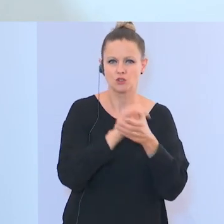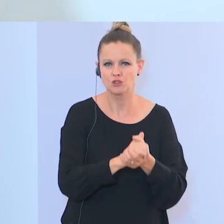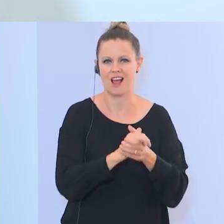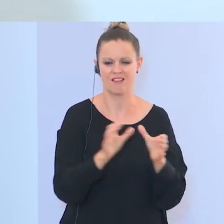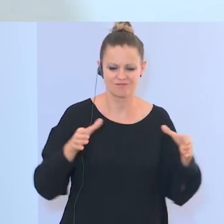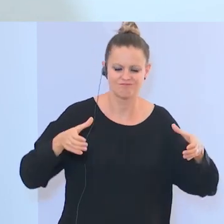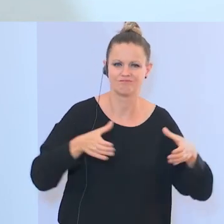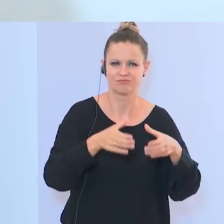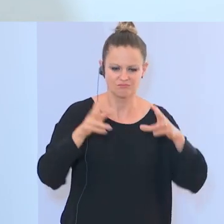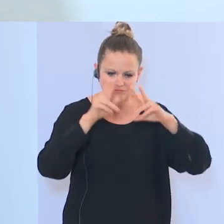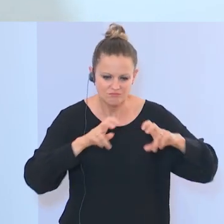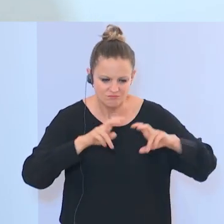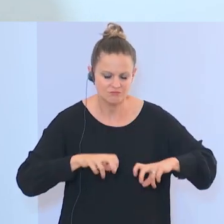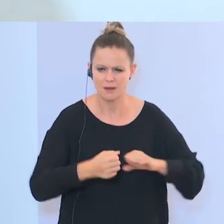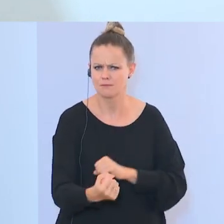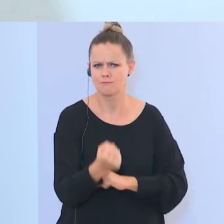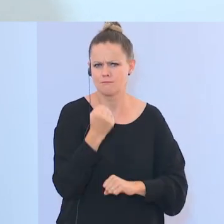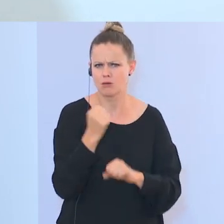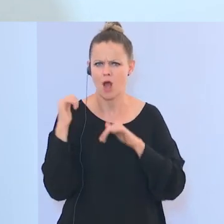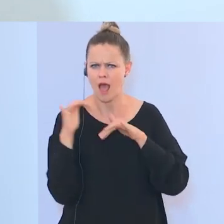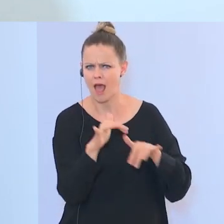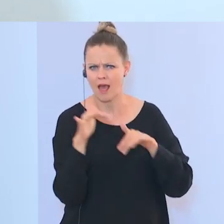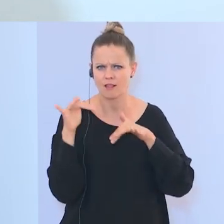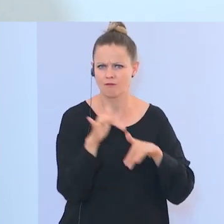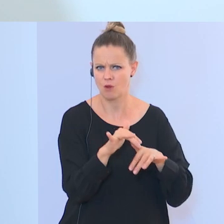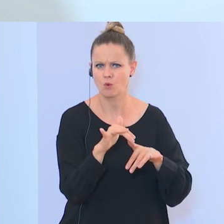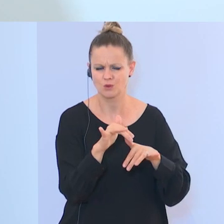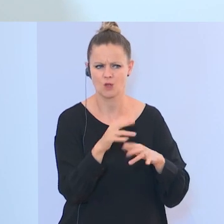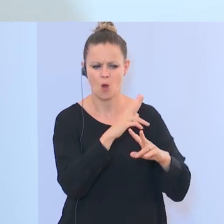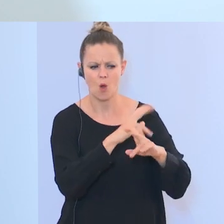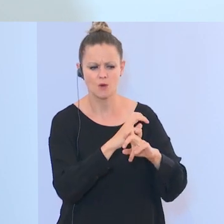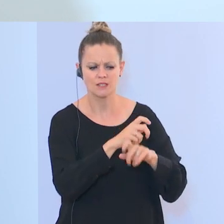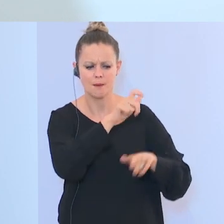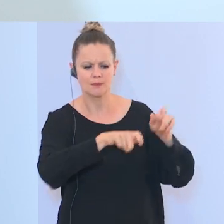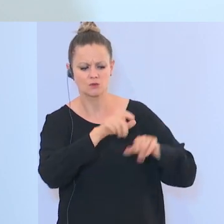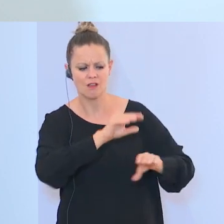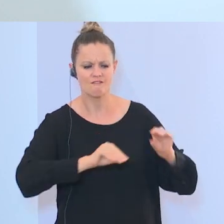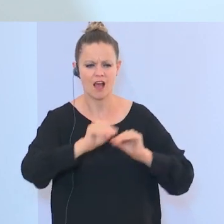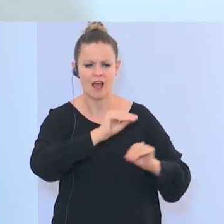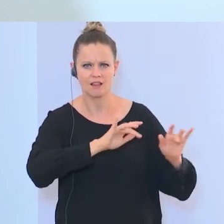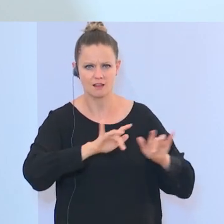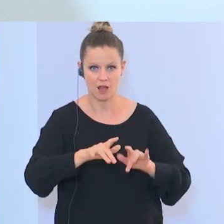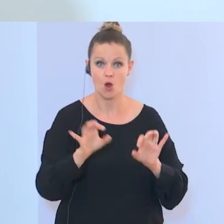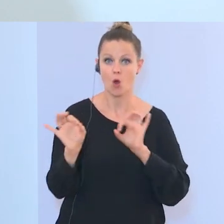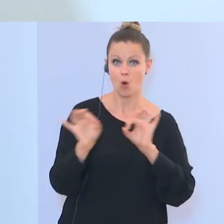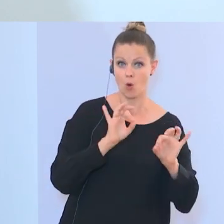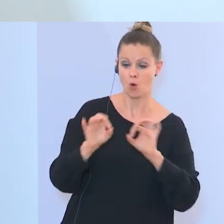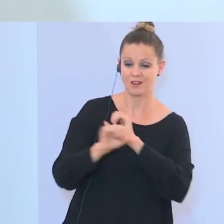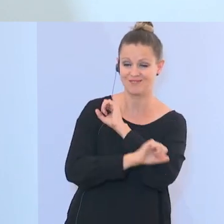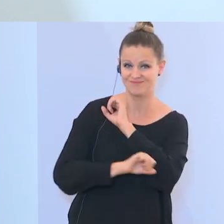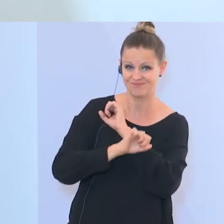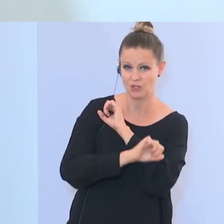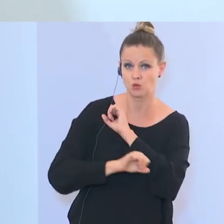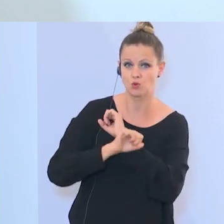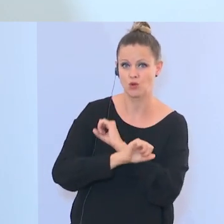hier auch einen starken Einfluss, einen internationalen Einfluss auf österreichische Akteure und Vereine gibt. Oder auch die Studie von Heiko